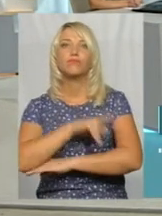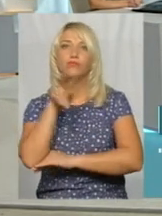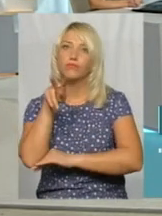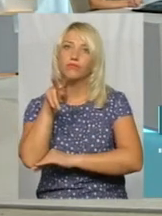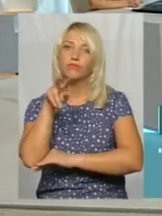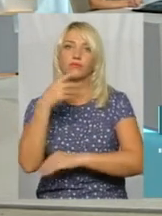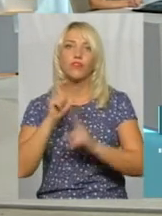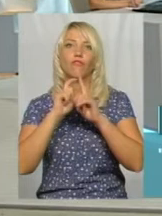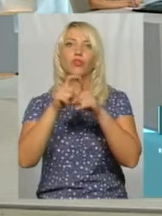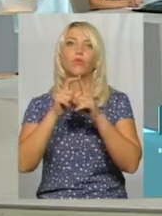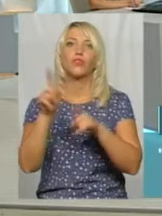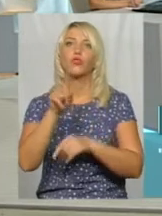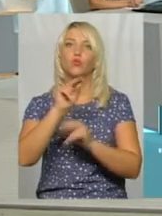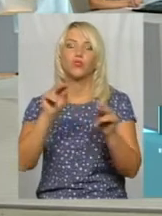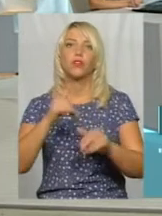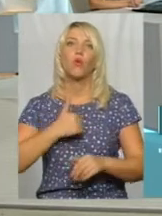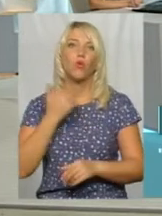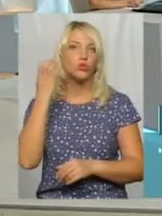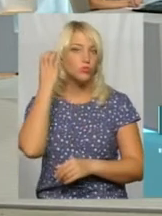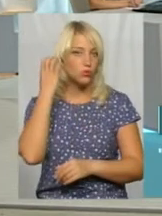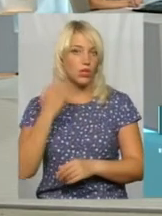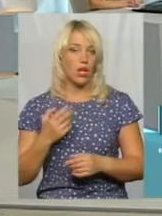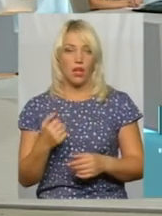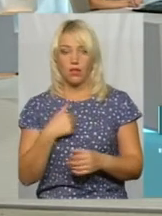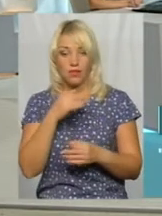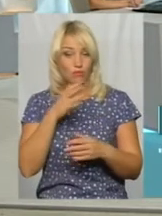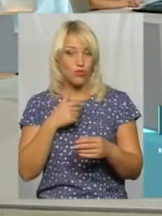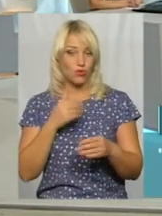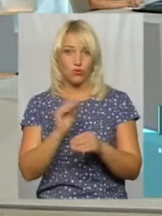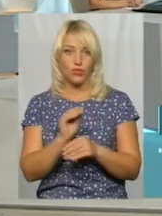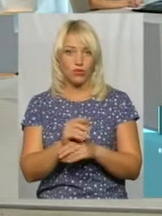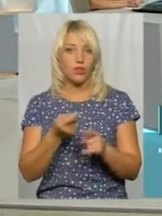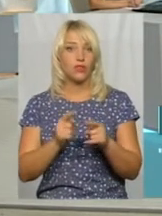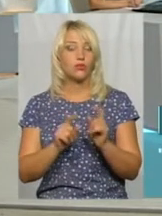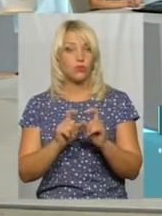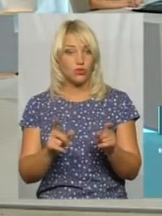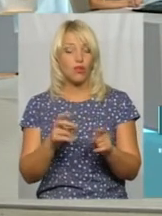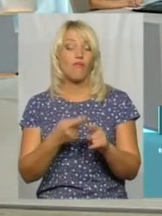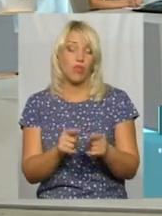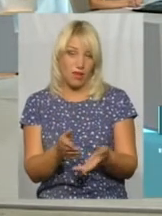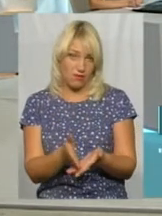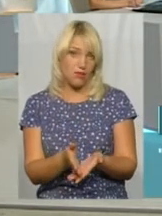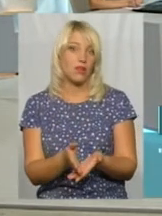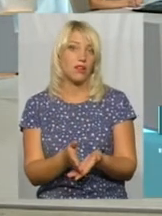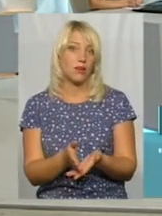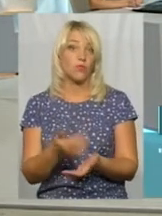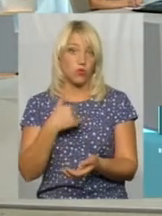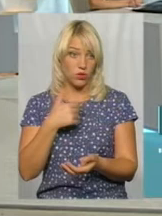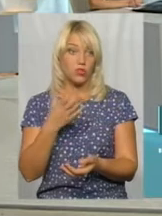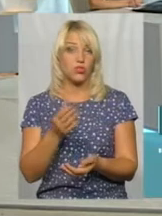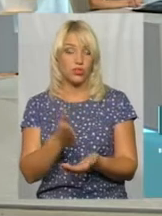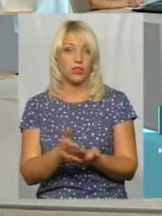відповідає те, що він хоче, а не те, що думає. Я не можу критикувати ту школу, вона є, бо в нас є ще